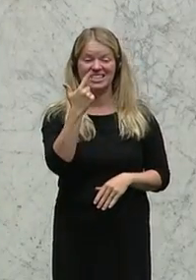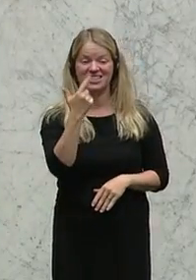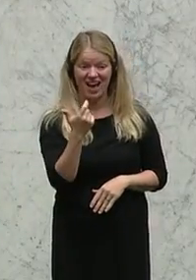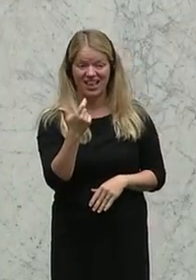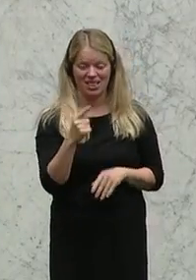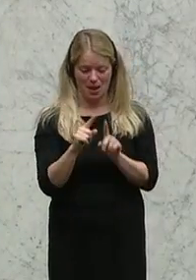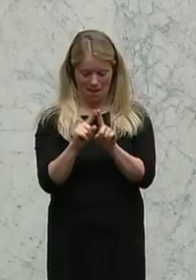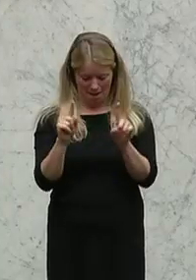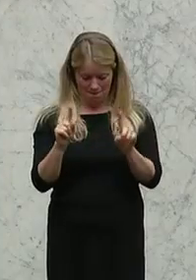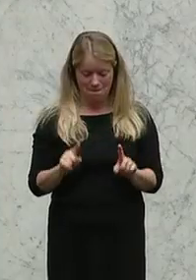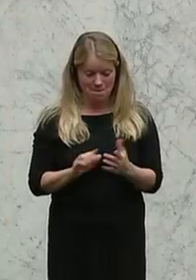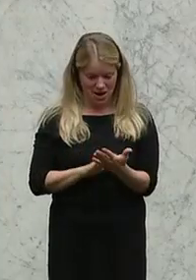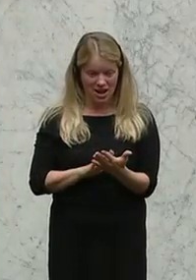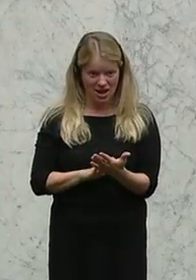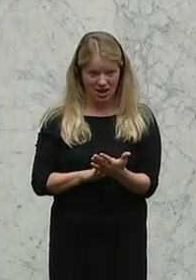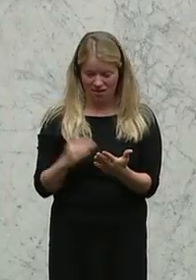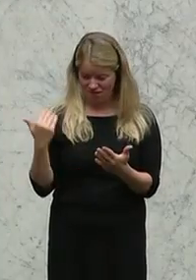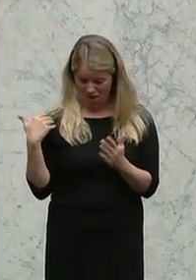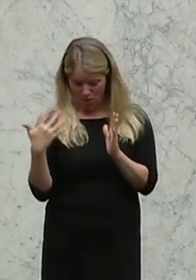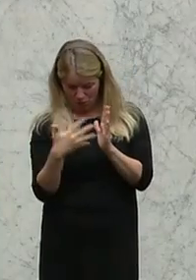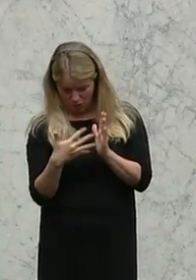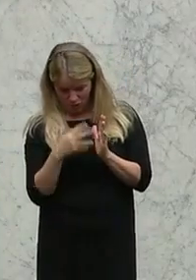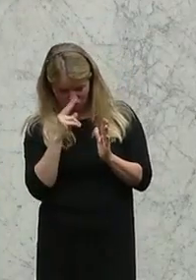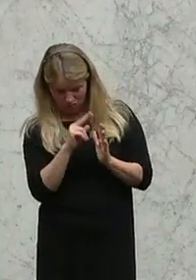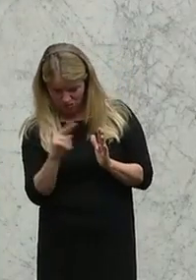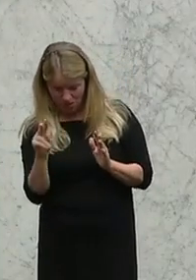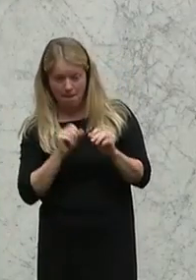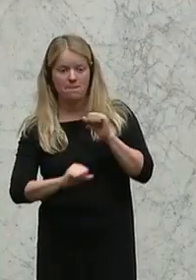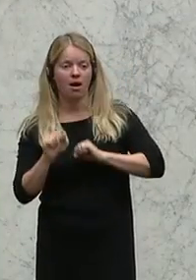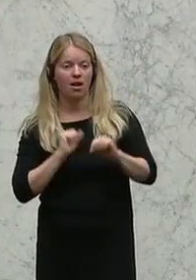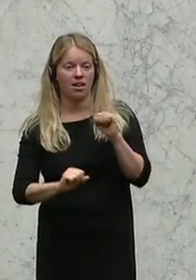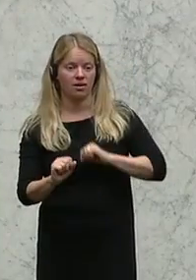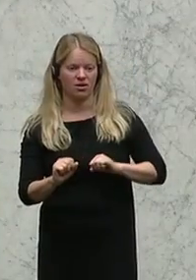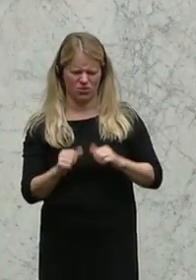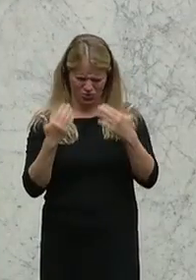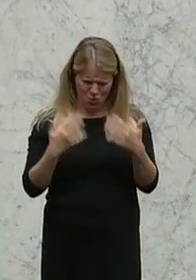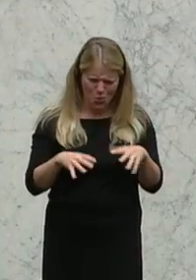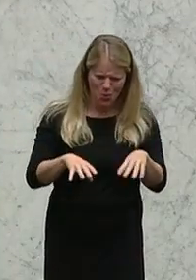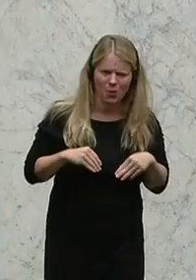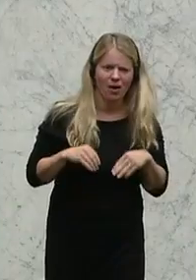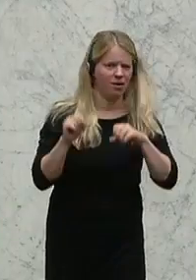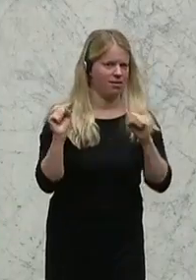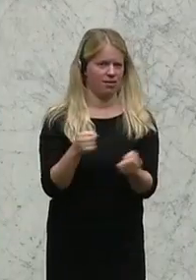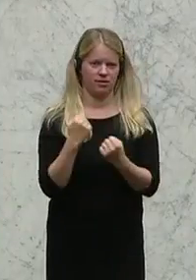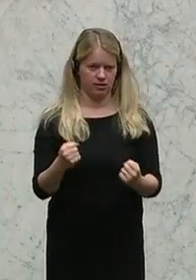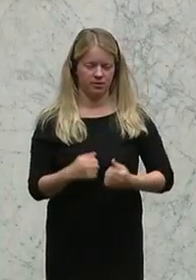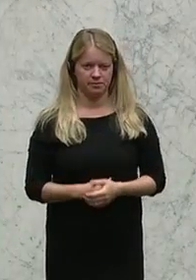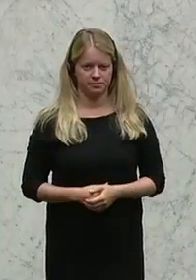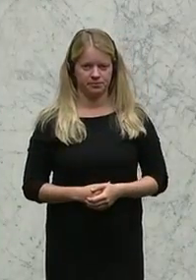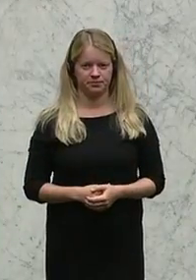wies de facto bei der Prüfung einen Mangel auf. Und das ist so nicht hinzunehmen. Da gibt es